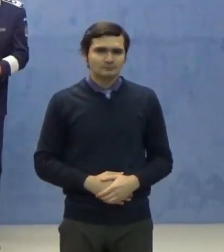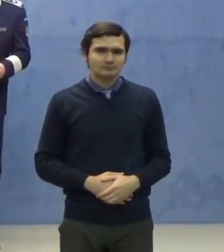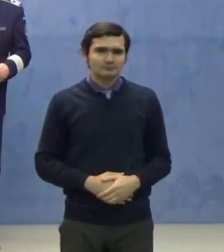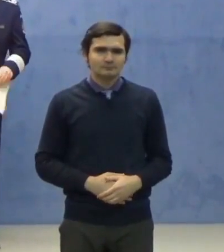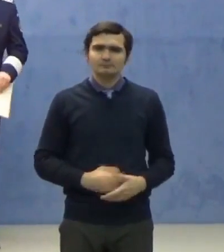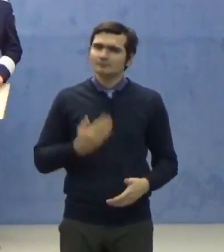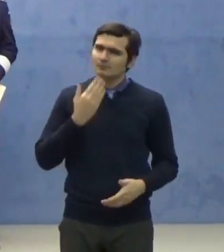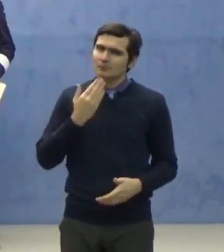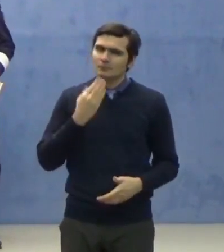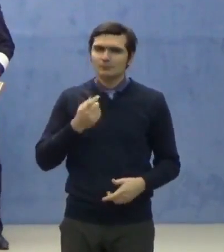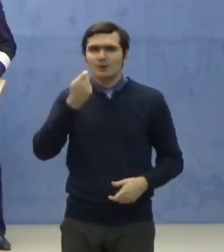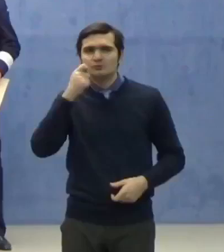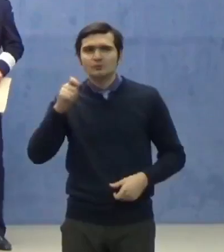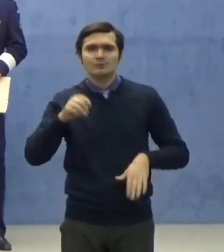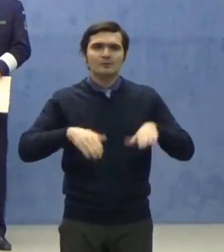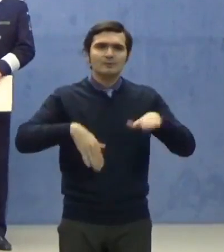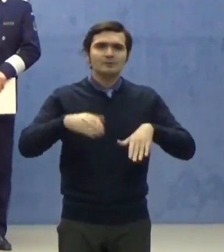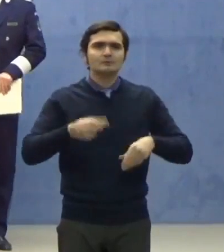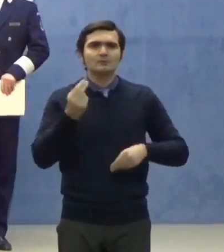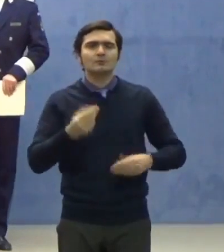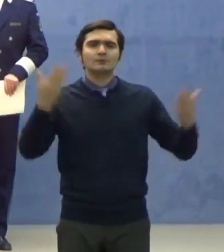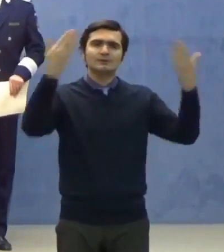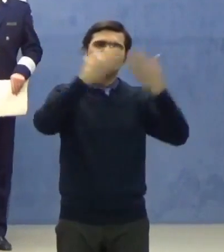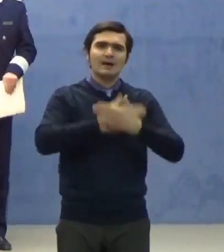Mulțumesc, domnul ministru, bună seara!